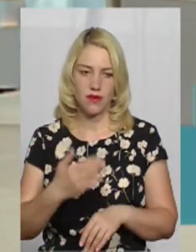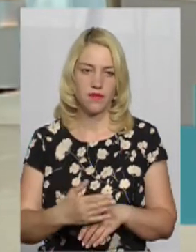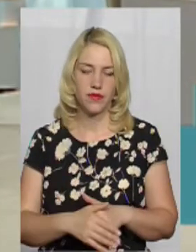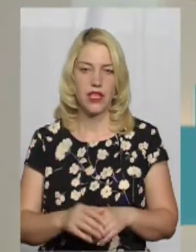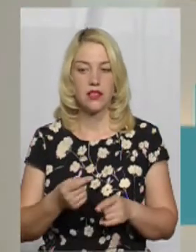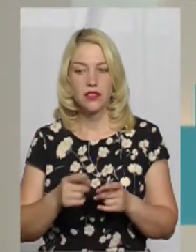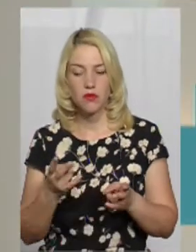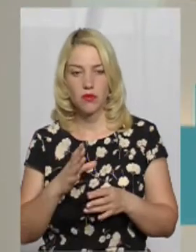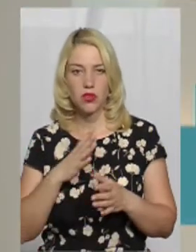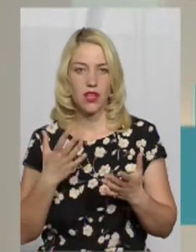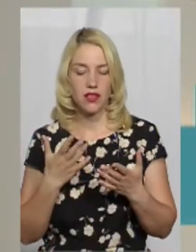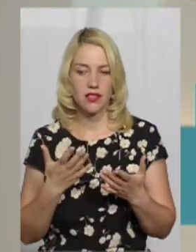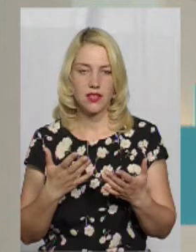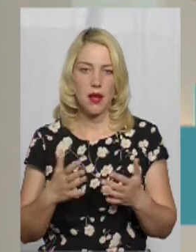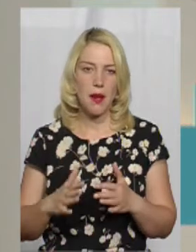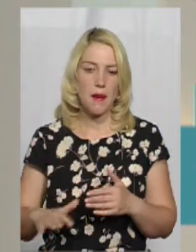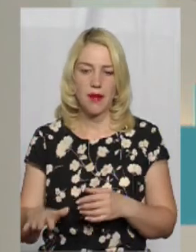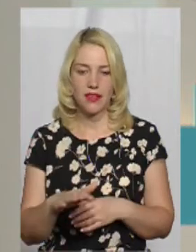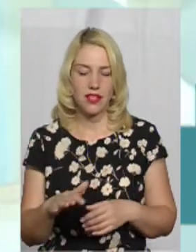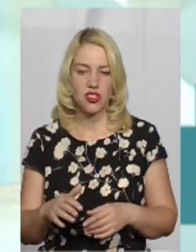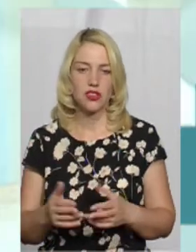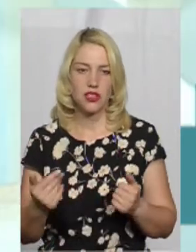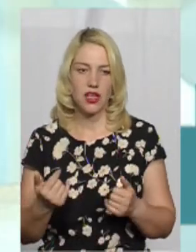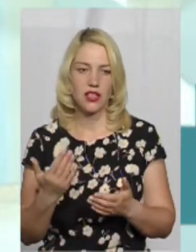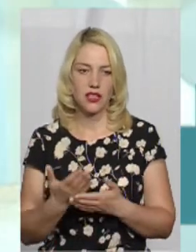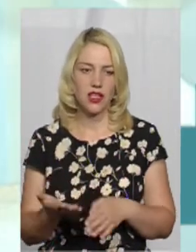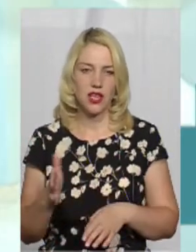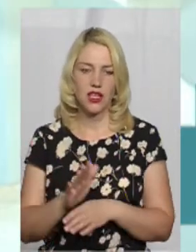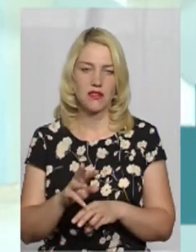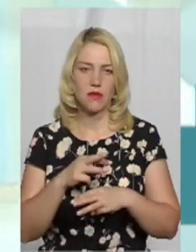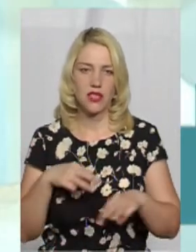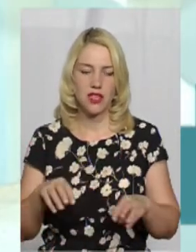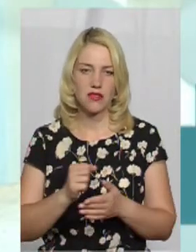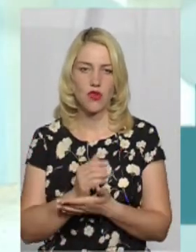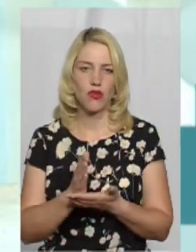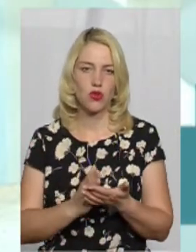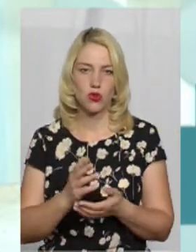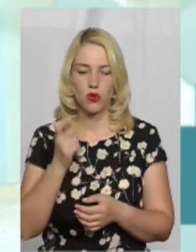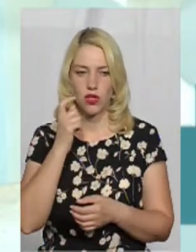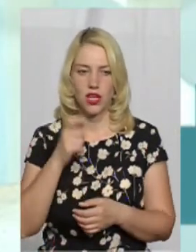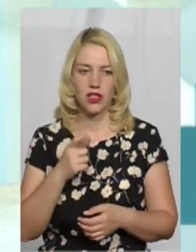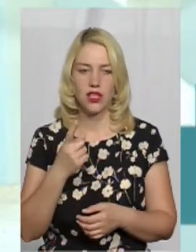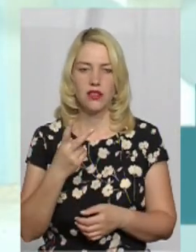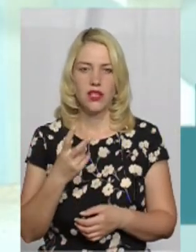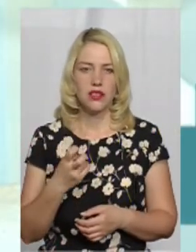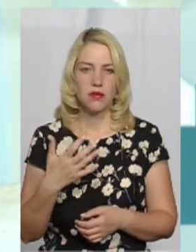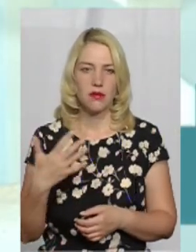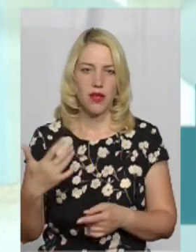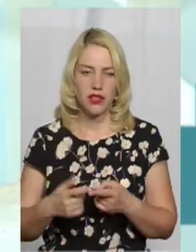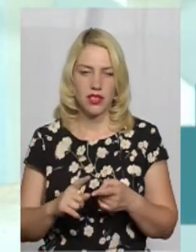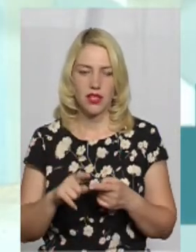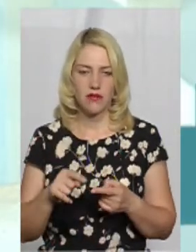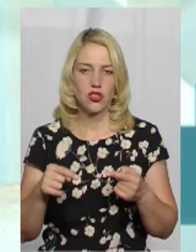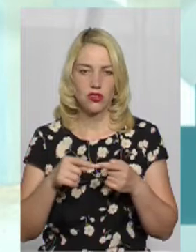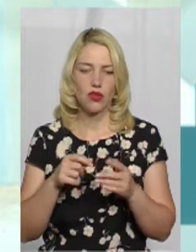Це має бути якийсь майданчик? Звичайно, є постанова, наказ Міністерства інфраструктури України, номер 255, в якому